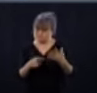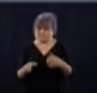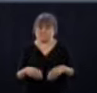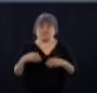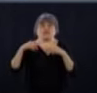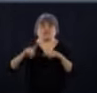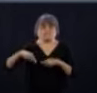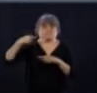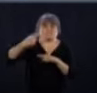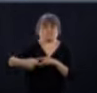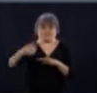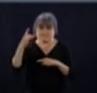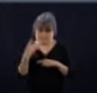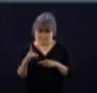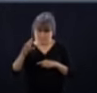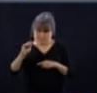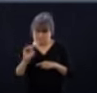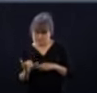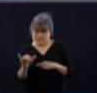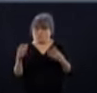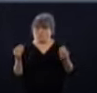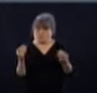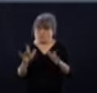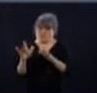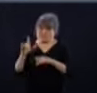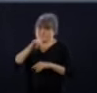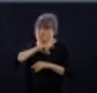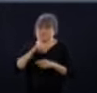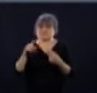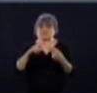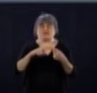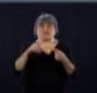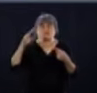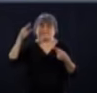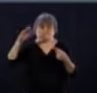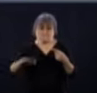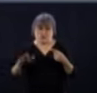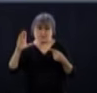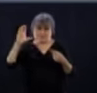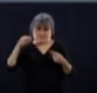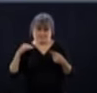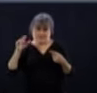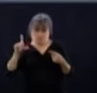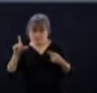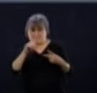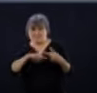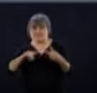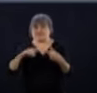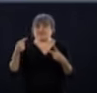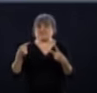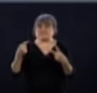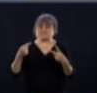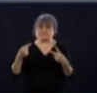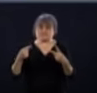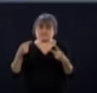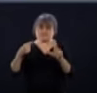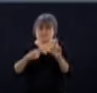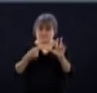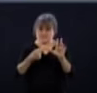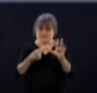Bas-Saint-Laurent, de la Gaspésie, des Îles-de-la-Madeleine, le secteur de Charlevoix et la Côte-Nord seront également